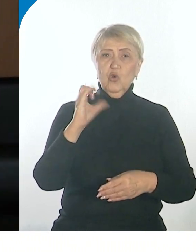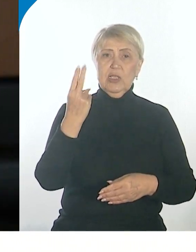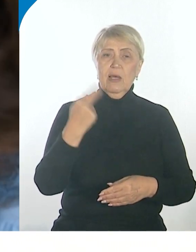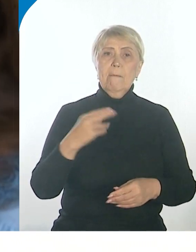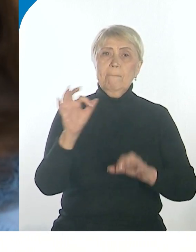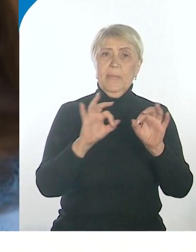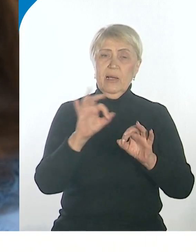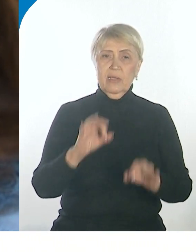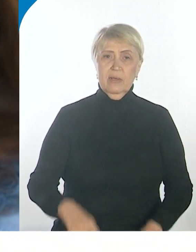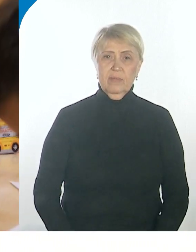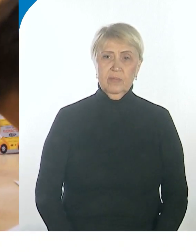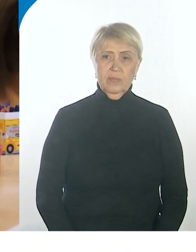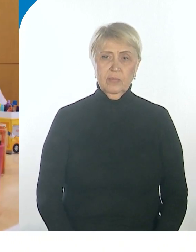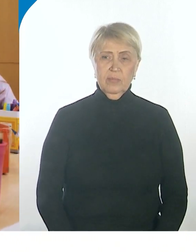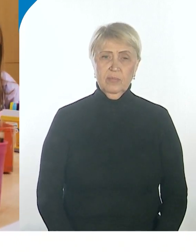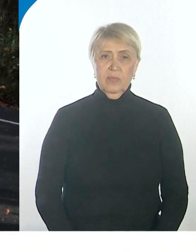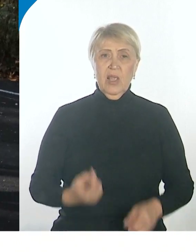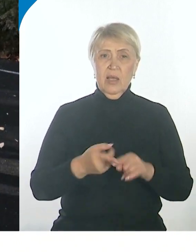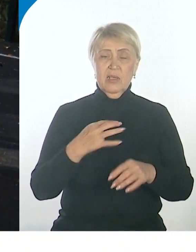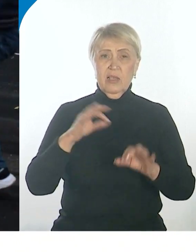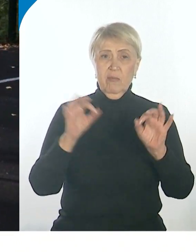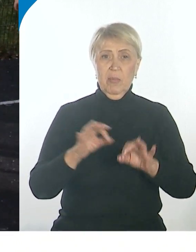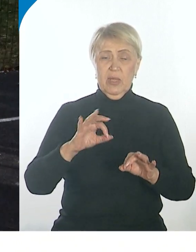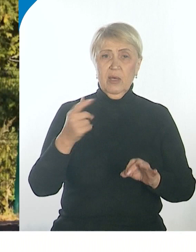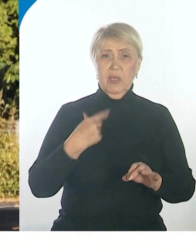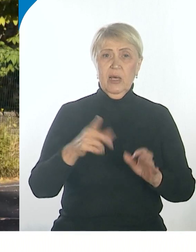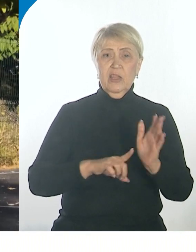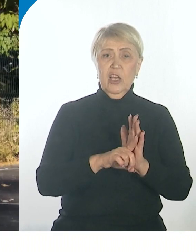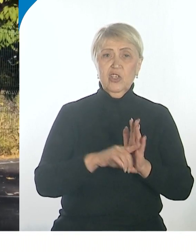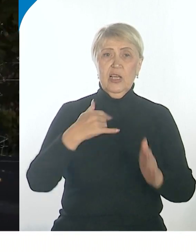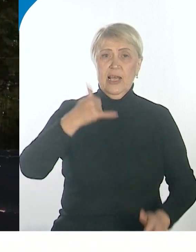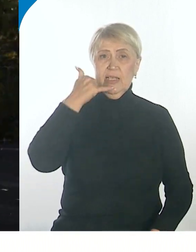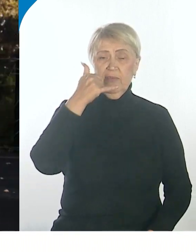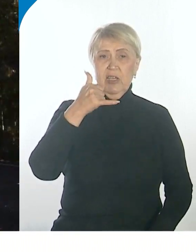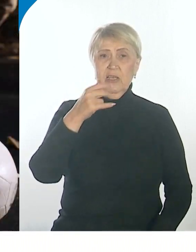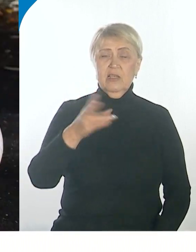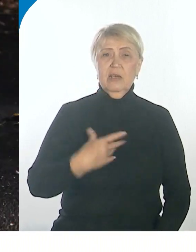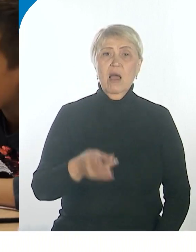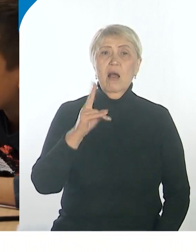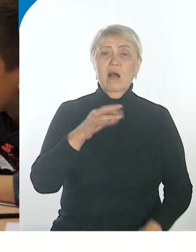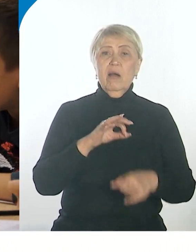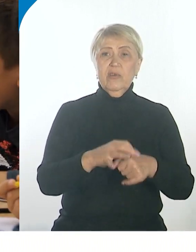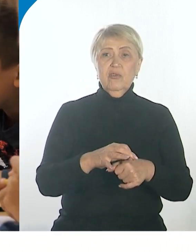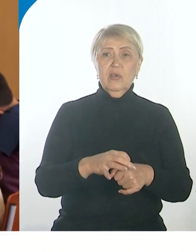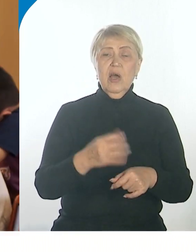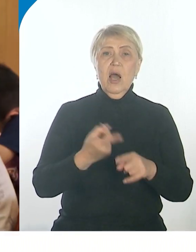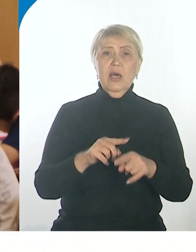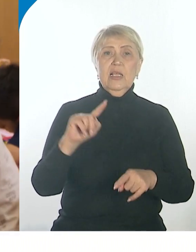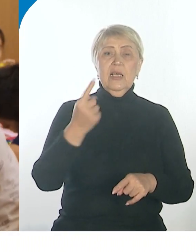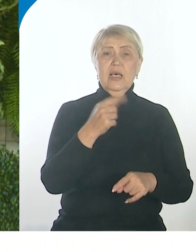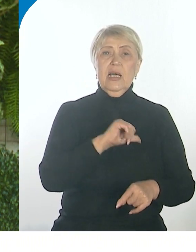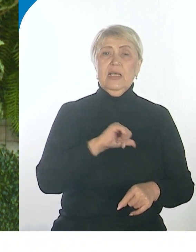фонда предпринимателей. С того момента мне начали звонить люди со всей России и спрашивают, как же делать продленку. Это одна из самых